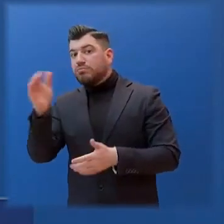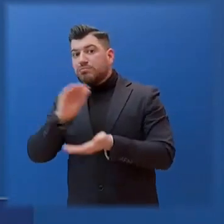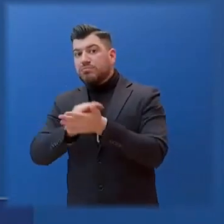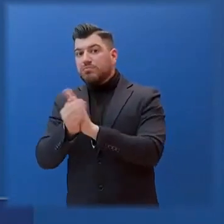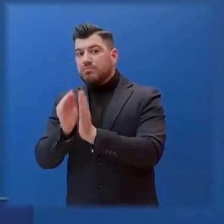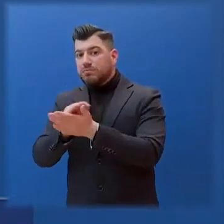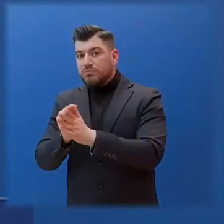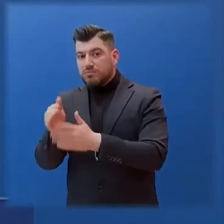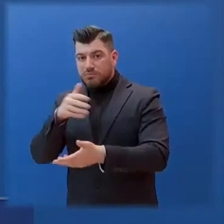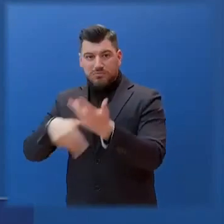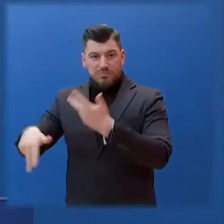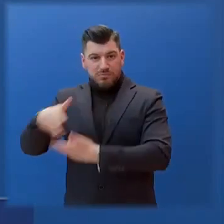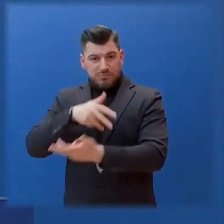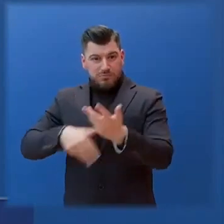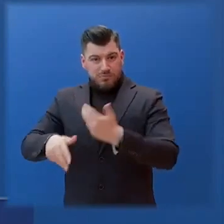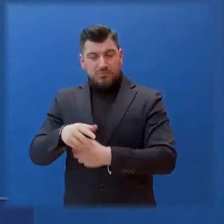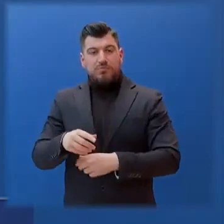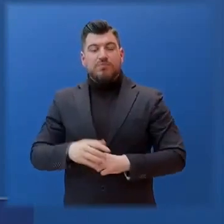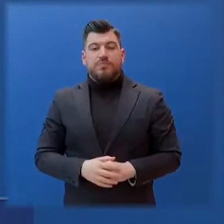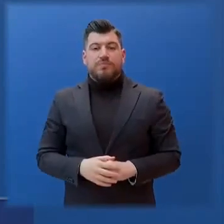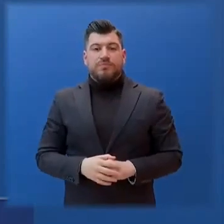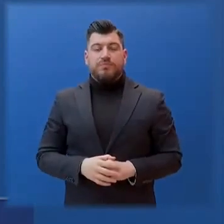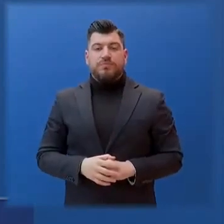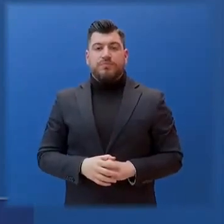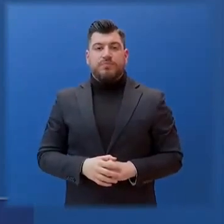κύριος Γκουτζάνης για το ίδιο θέμα.